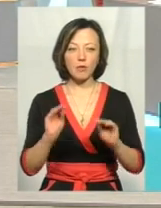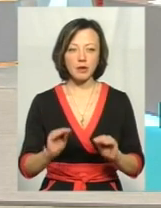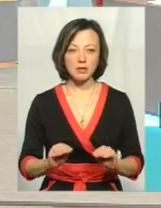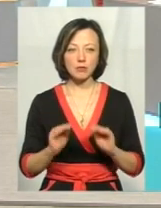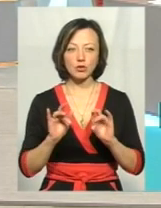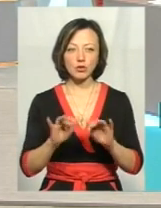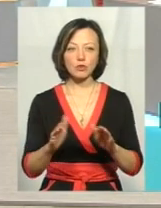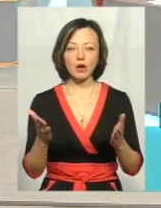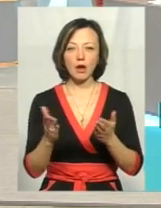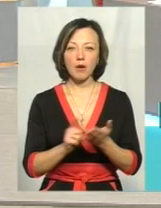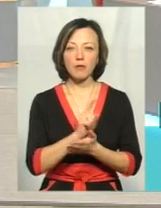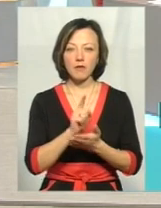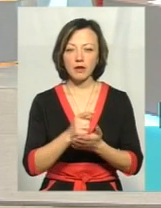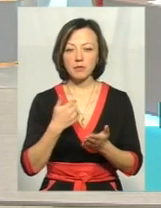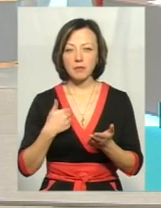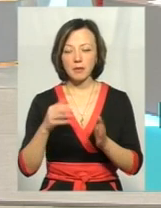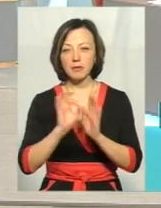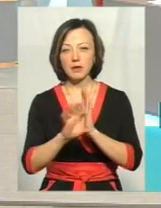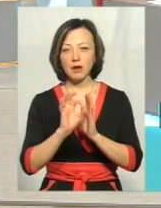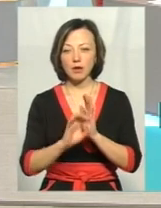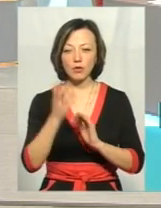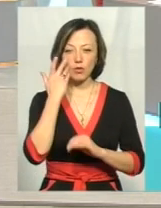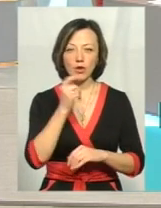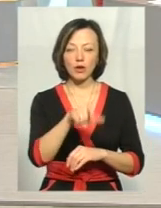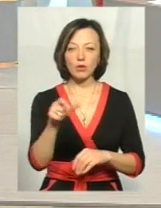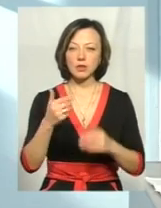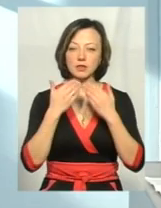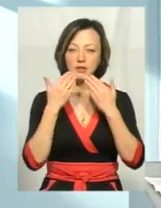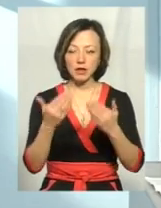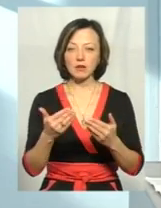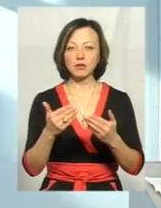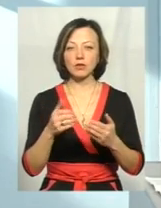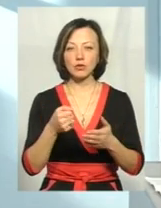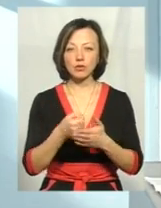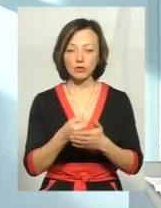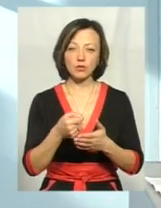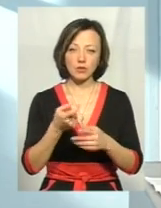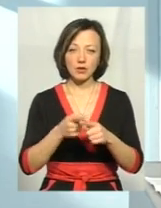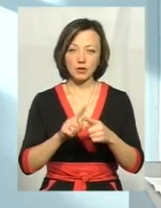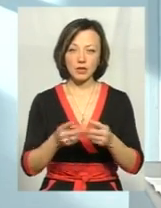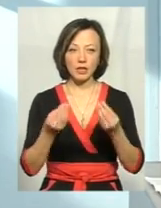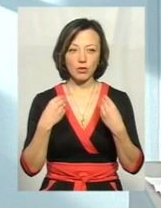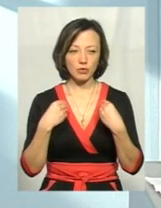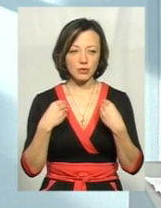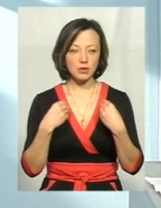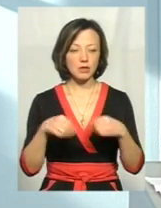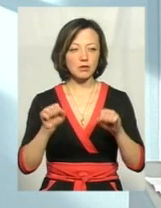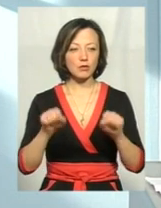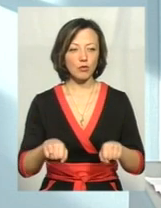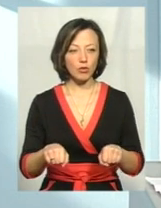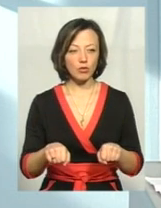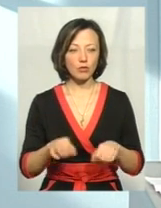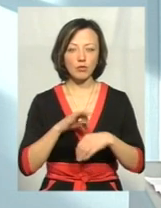процедура, яка повинна… Ми підсказуємо, коли люди звертаються, ми тоді пишемо, звертаємо з регуляторною політикою, тоді вони дають змогу